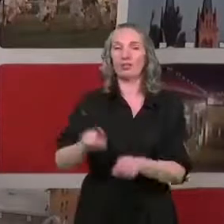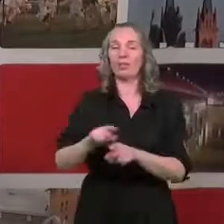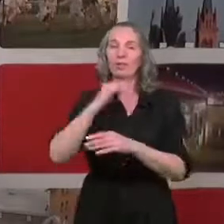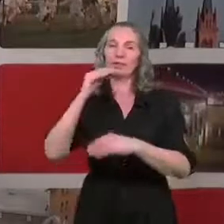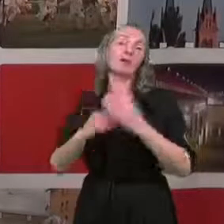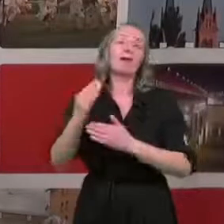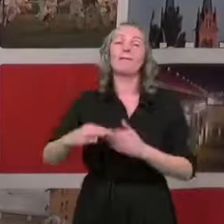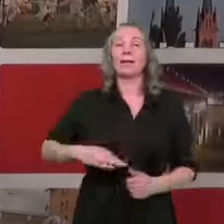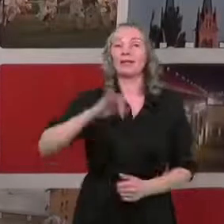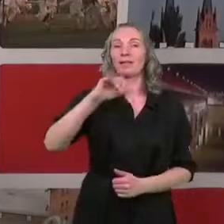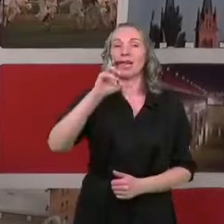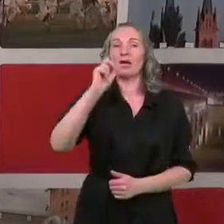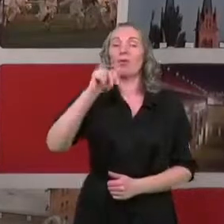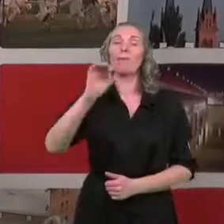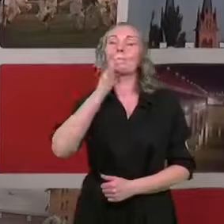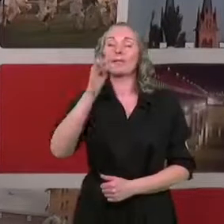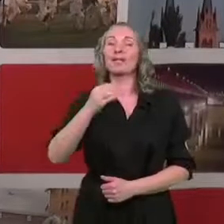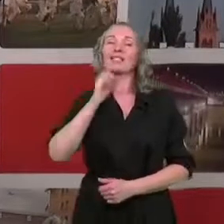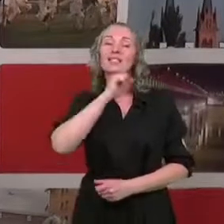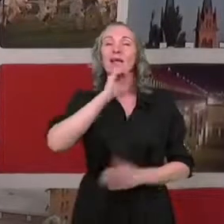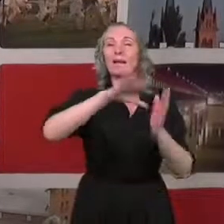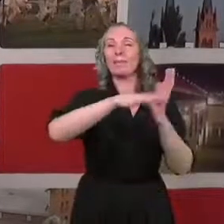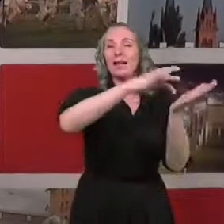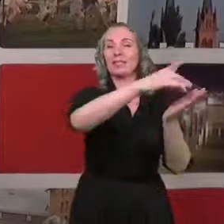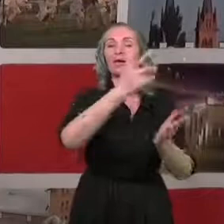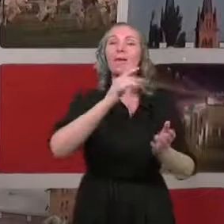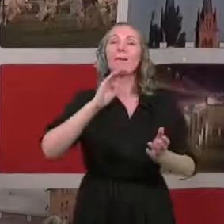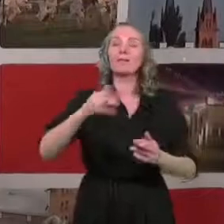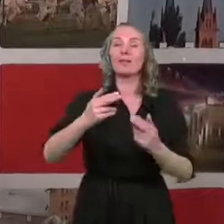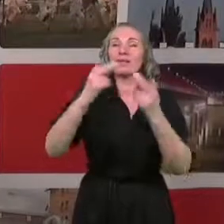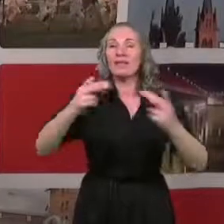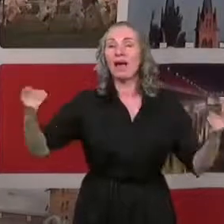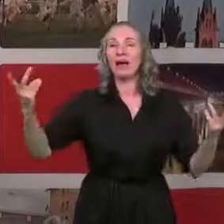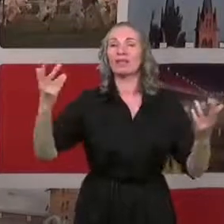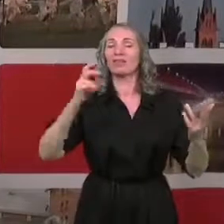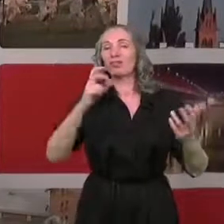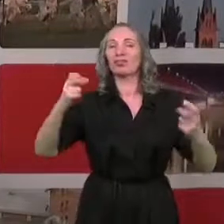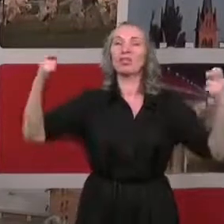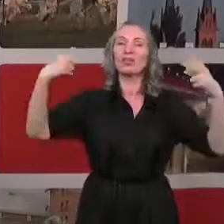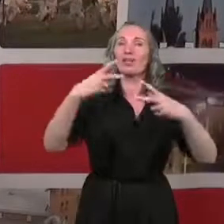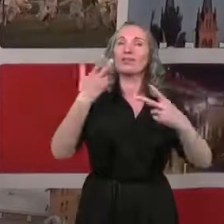z kolei Pan Jakub pyta o to, czy na Starym Mieście powstanie jakiś teatr czy kino w starym stylu?